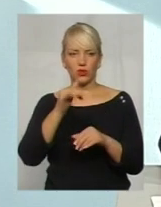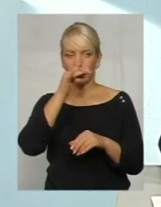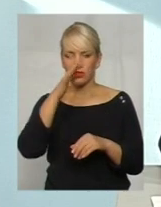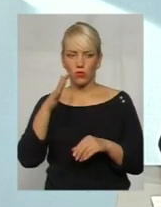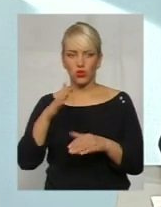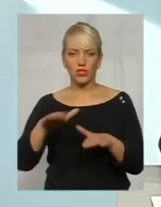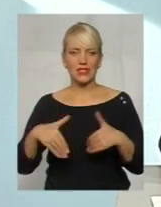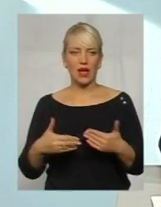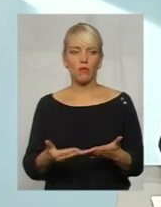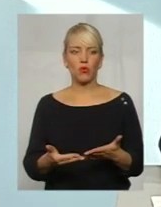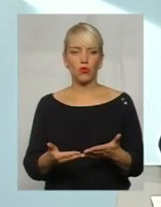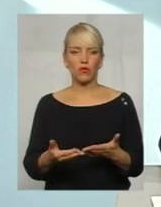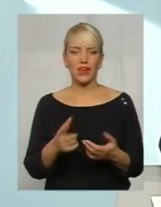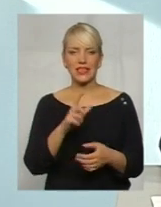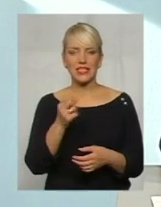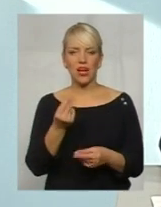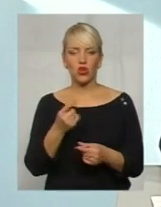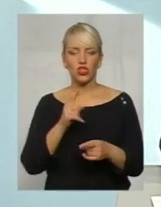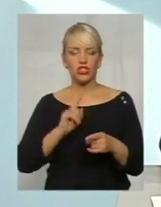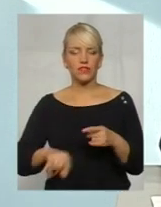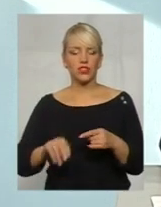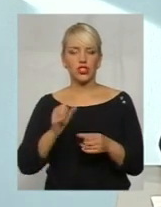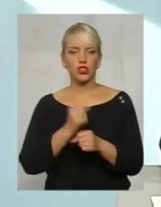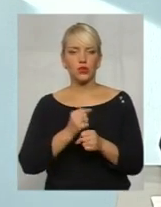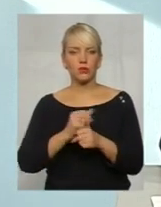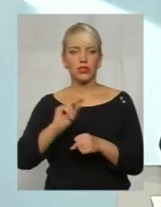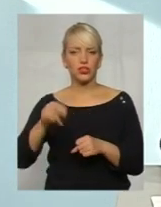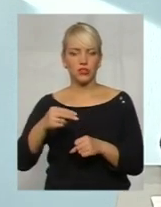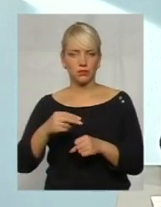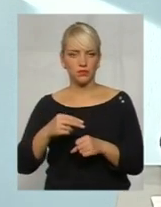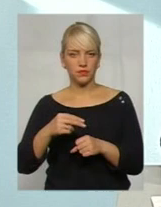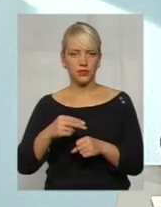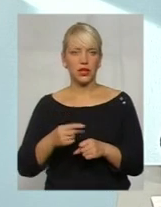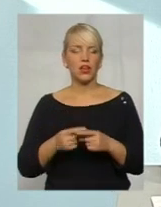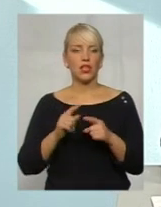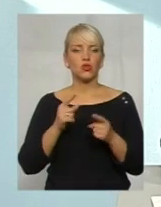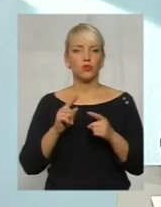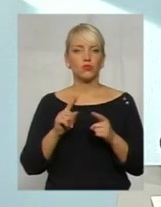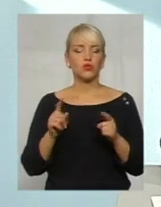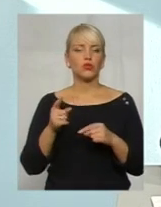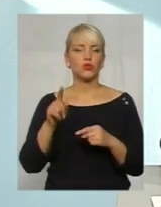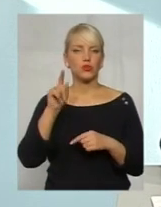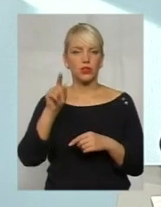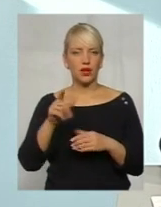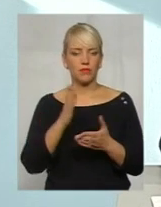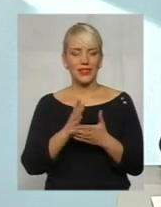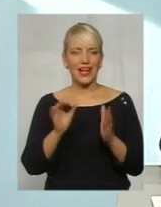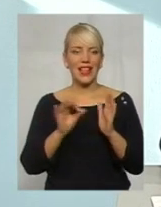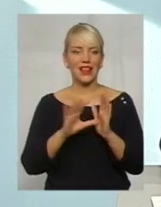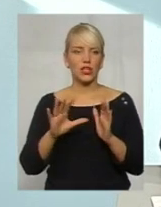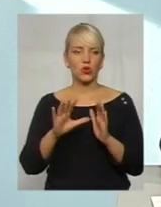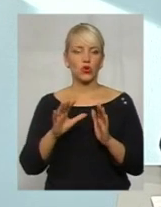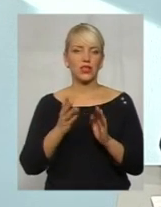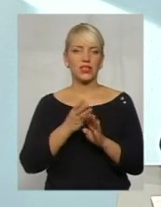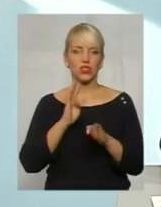запропонувати за гроші зробити швидше, чи без черги. Чому? Тому що там ведеться електронна черга,